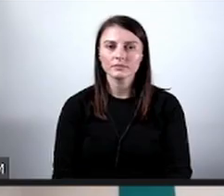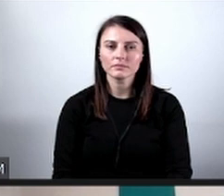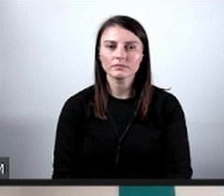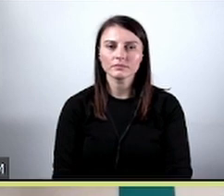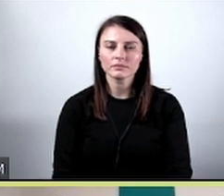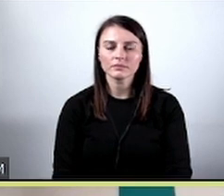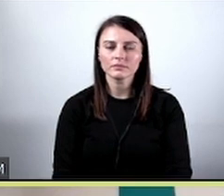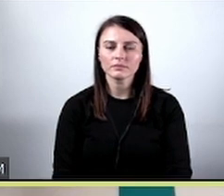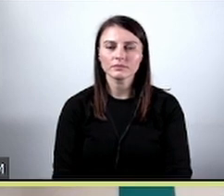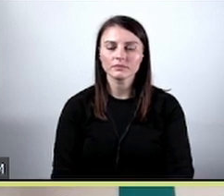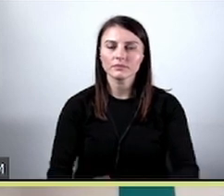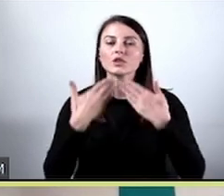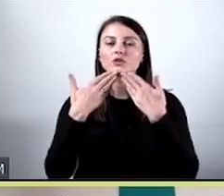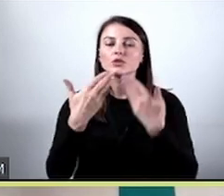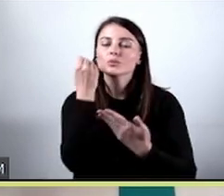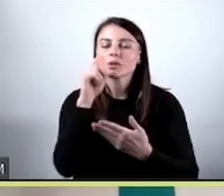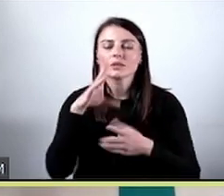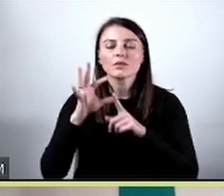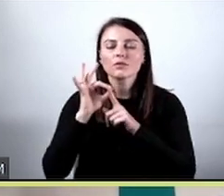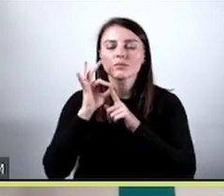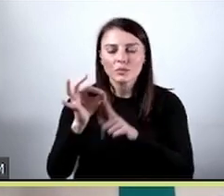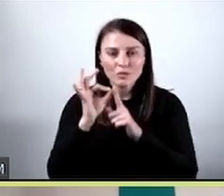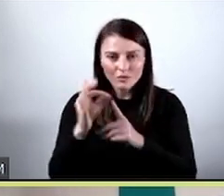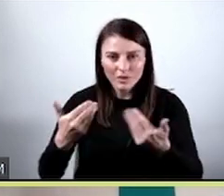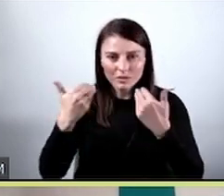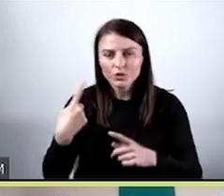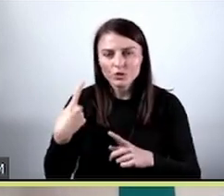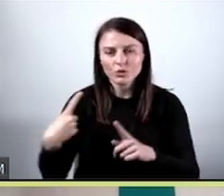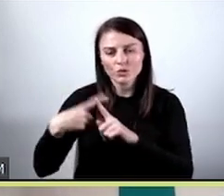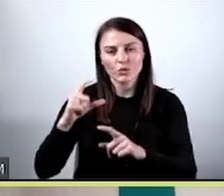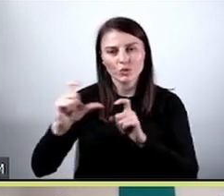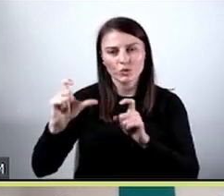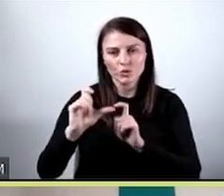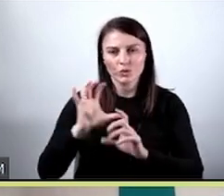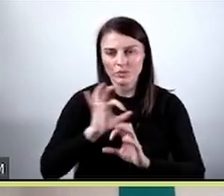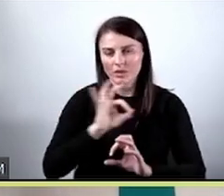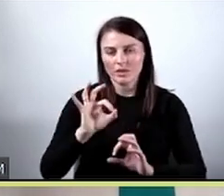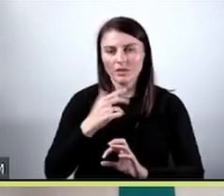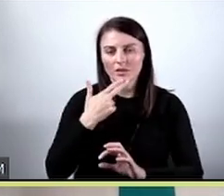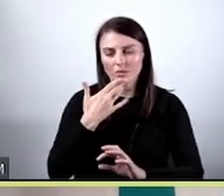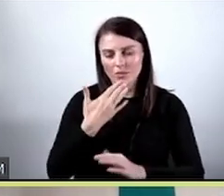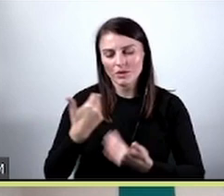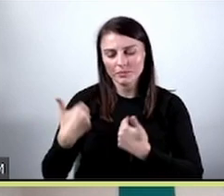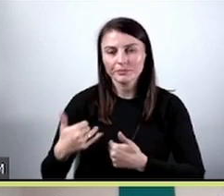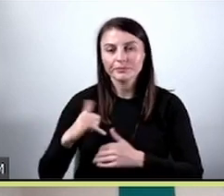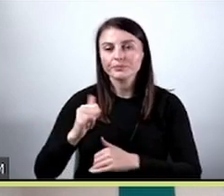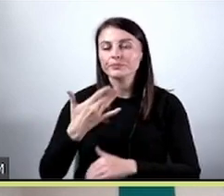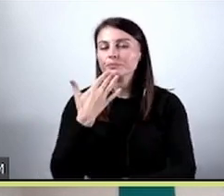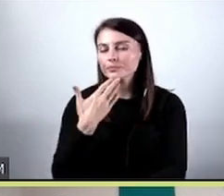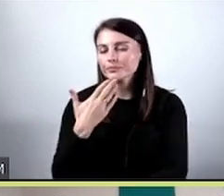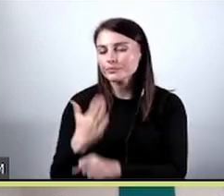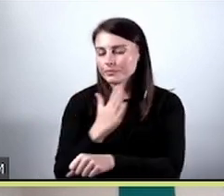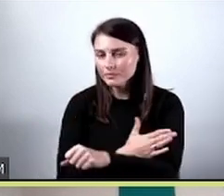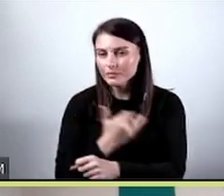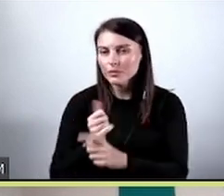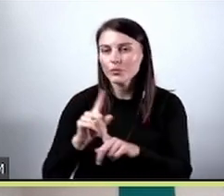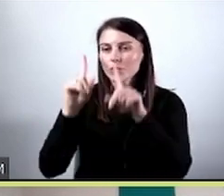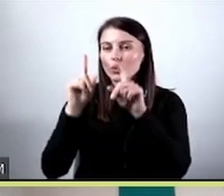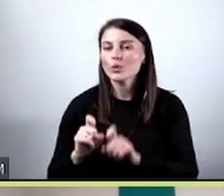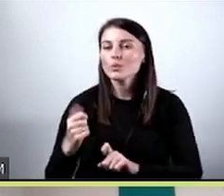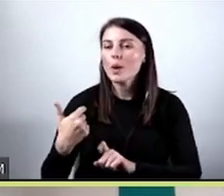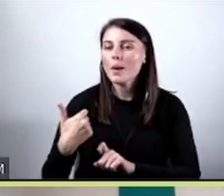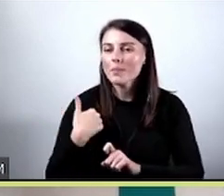Dziękuję bardzo za wprowadzenie. Może dodam kilka słów o sobie. Tak jak zostało wspomniane, ja rozpoczynałam